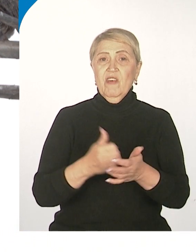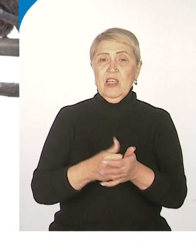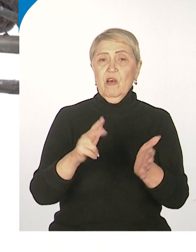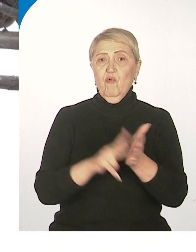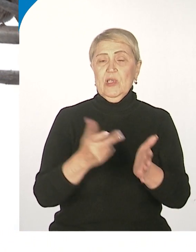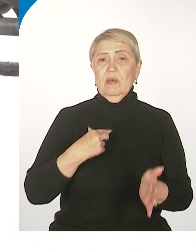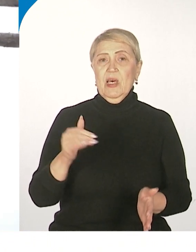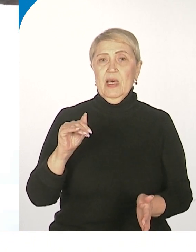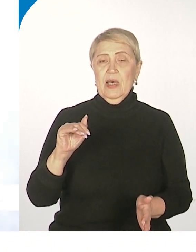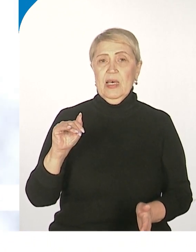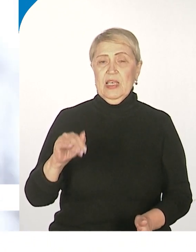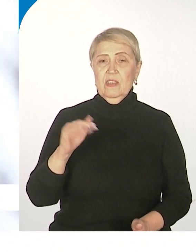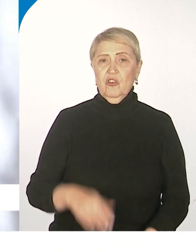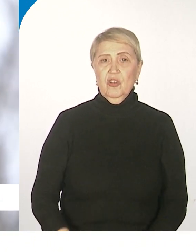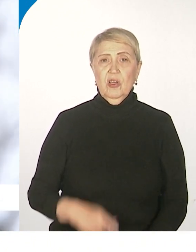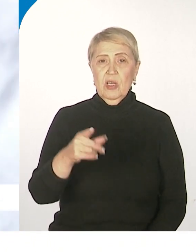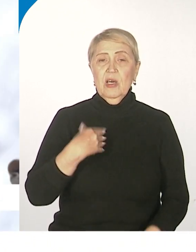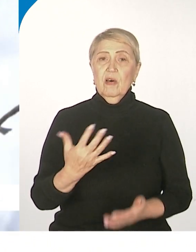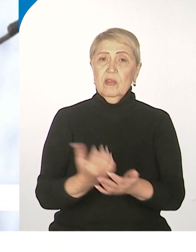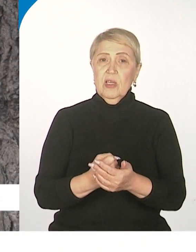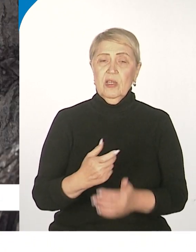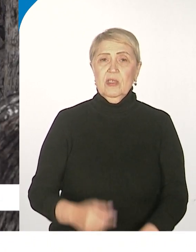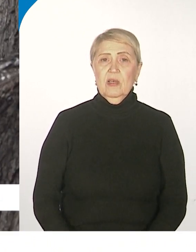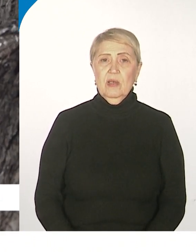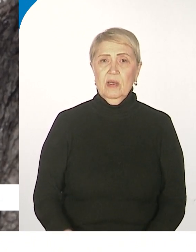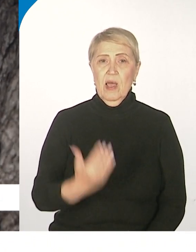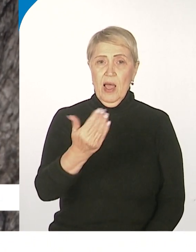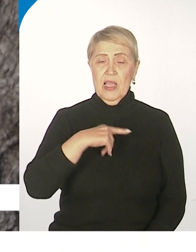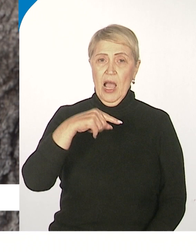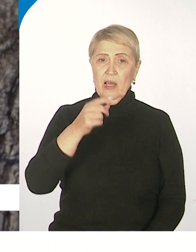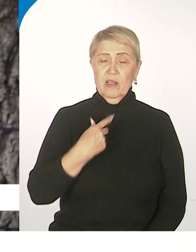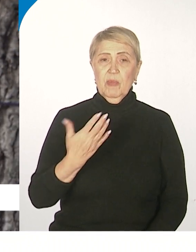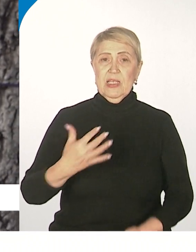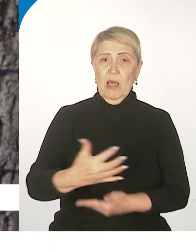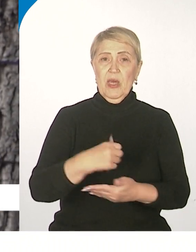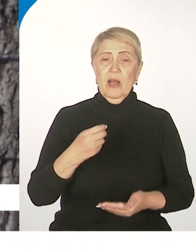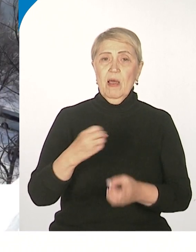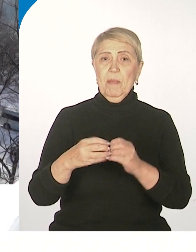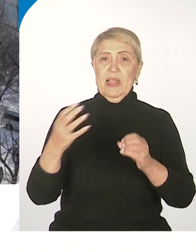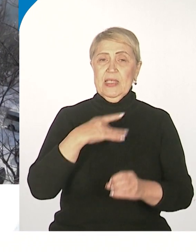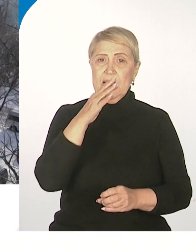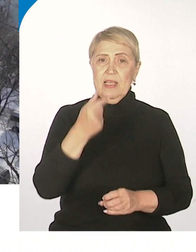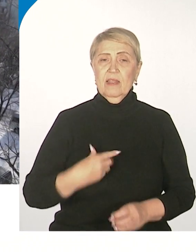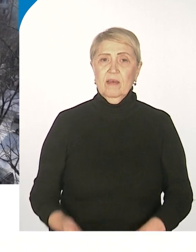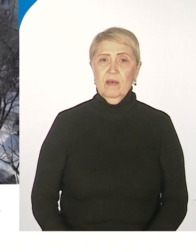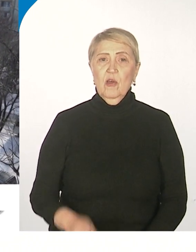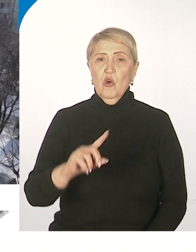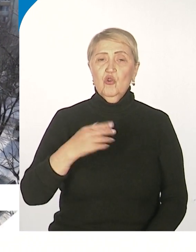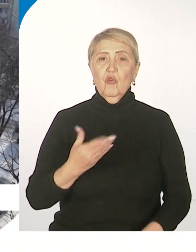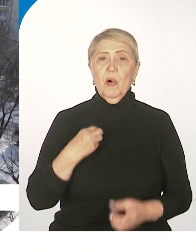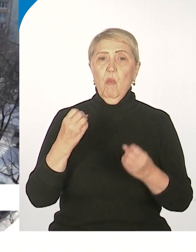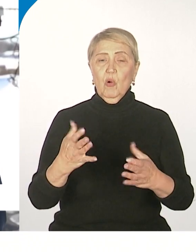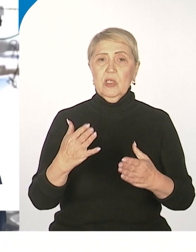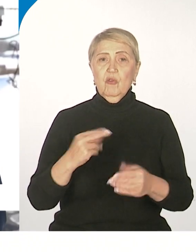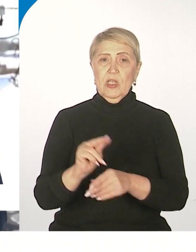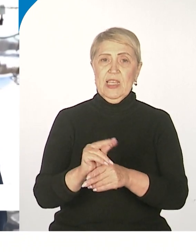владельцы квартир заняли у краевого фонда капремонта. Они бы собирали их еще лет 15, как минимум, а то и 30, чтобы просто отремонтировать